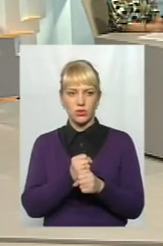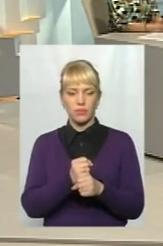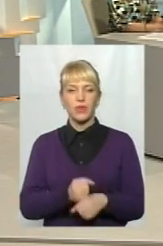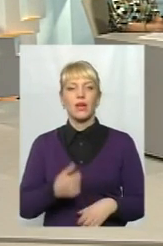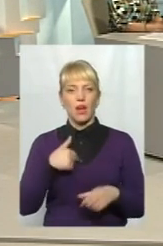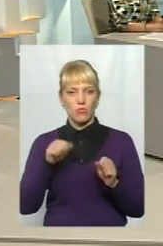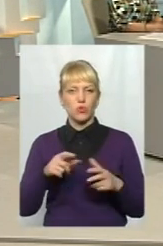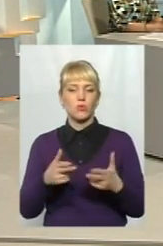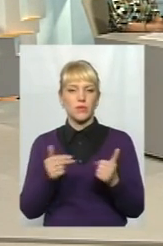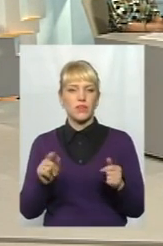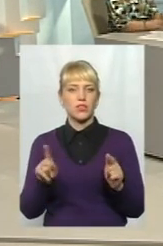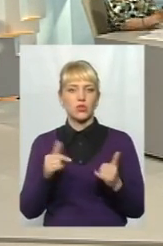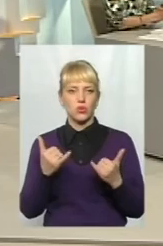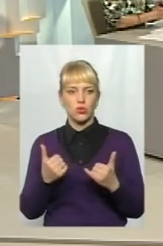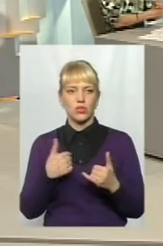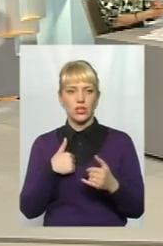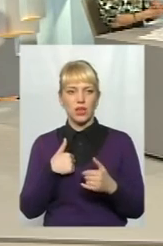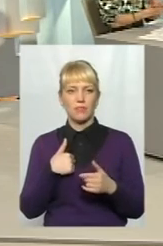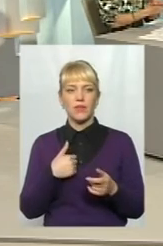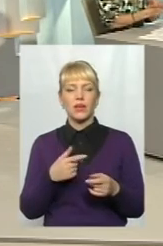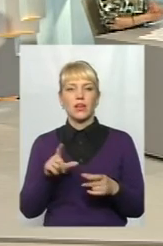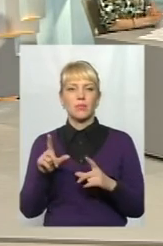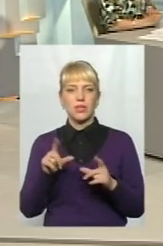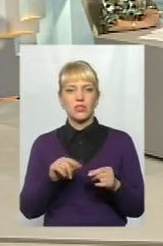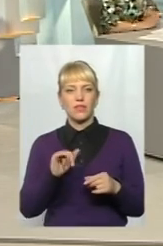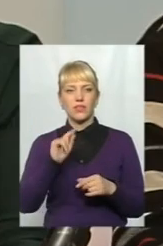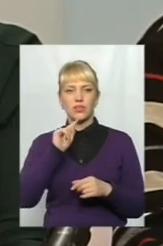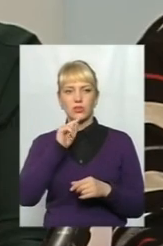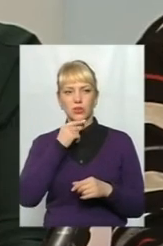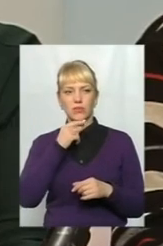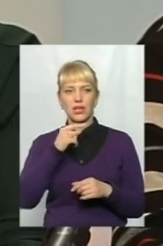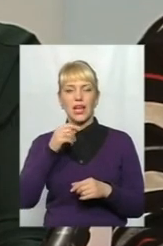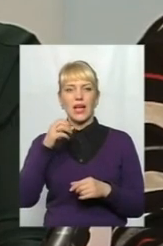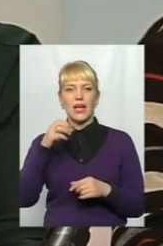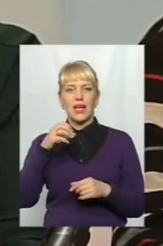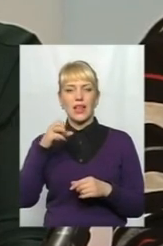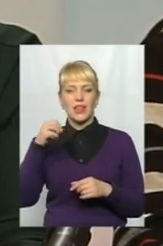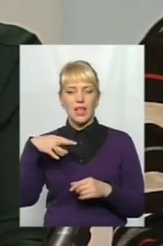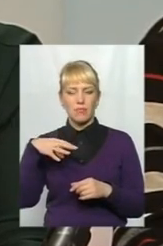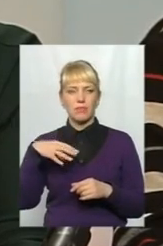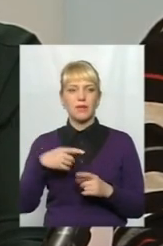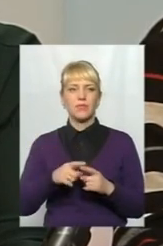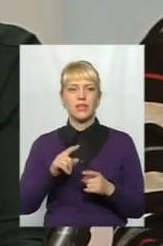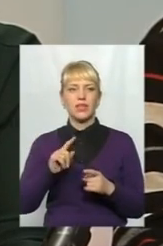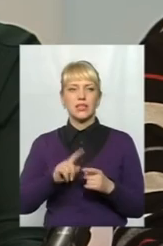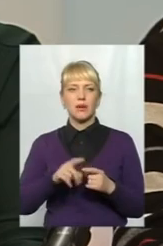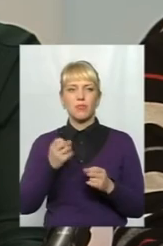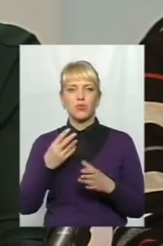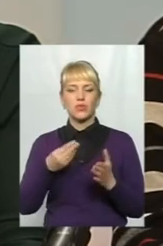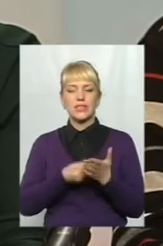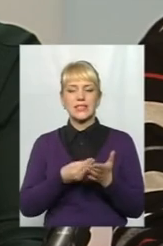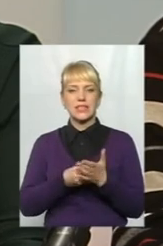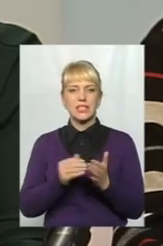підтвердити, про те, що сьогодні я приїжджав із економними лампами, ці світодіодними пропозиції були сьогодні. Просто, що ціна завищена,